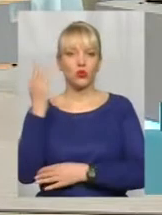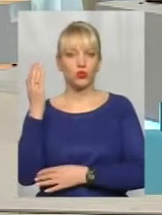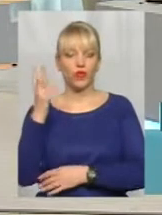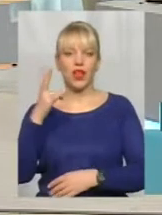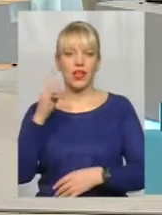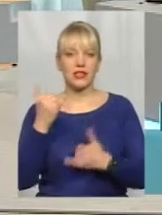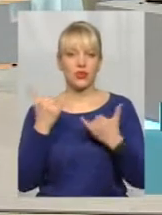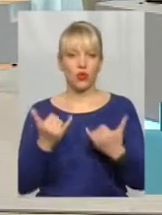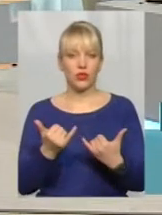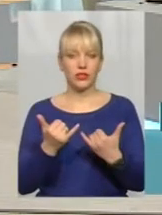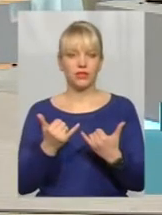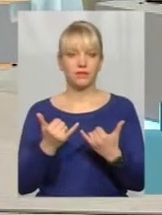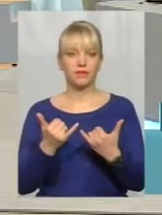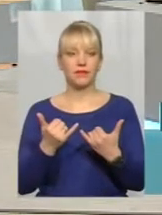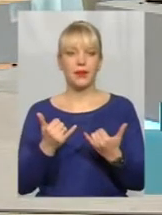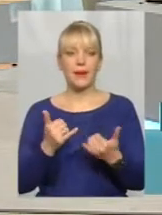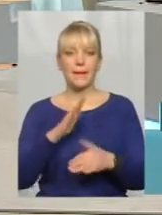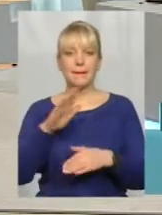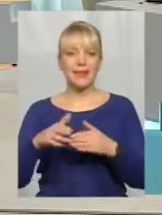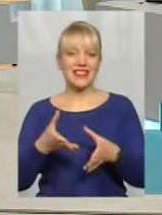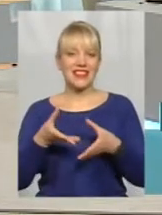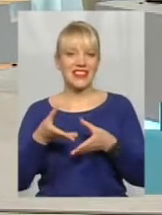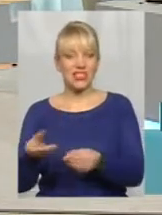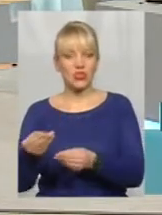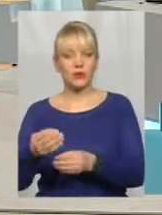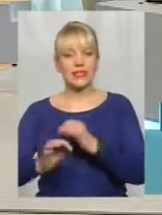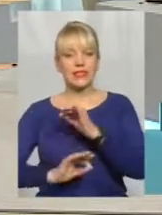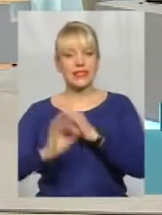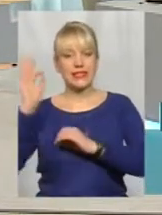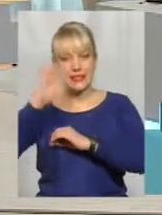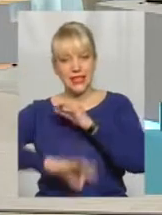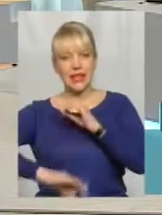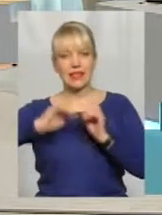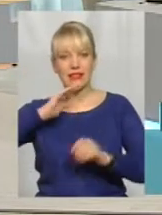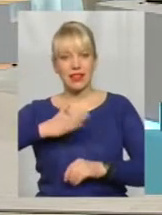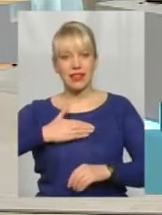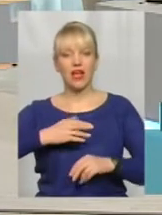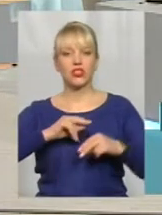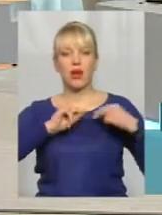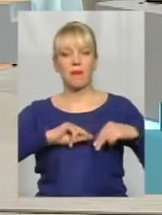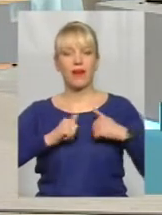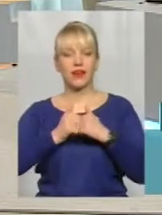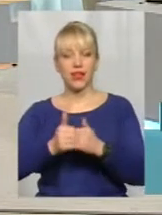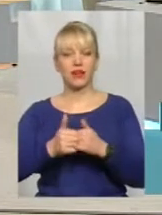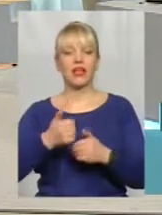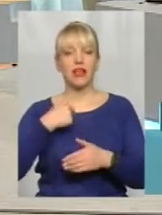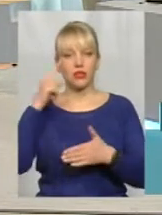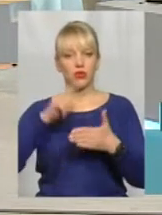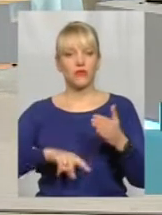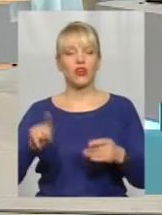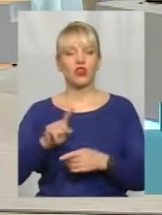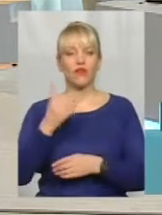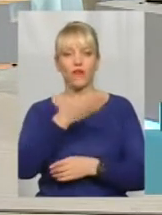під тиском західних наших партнерів, я сподіваюся, що вони таке проголосують за такий інструмент.